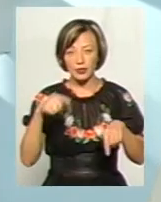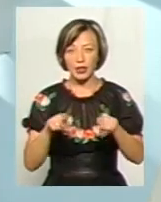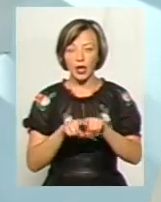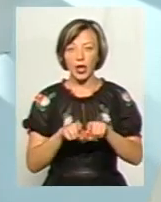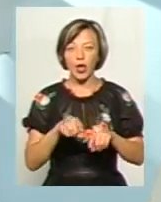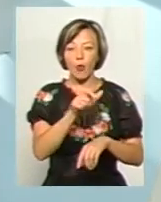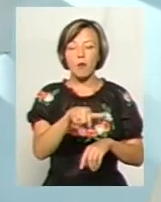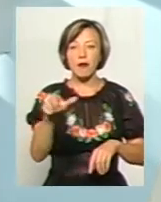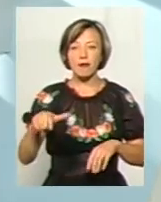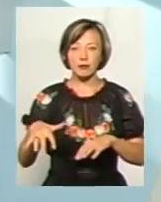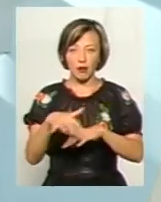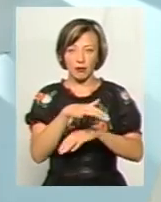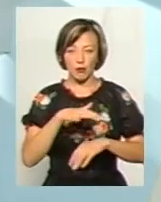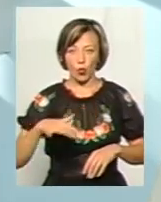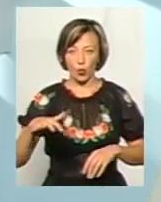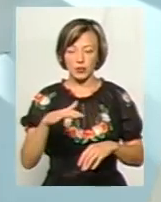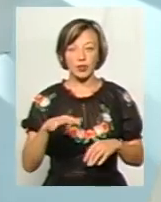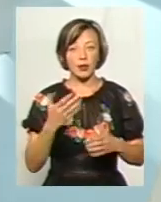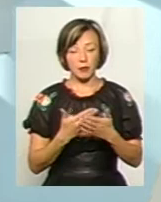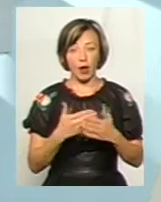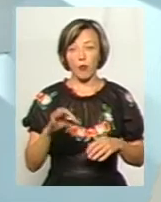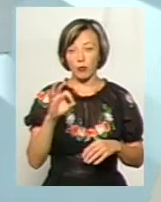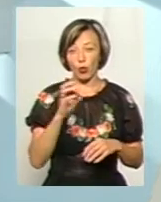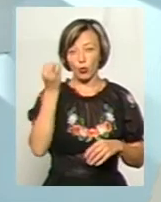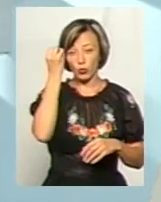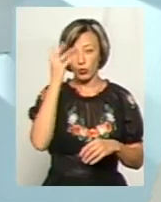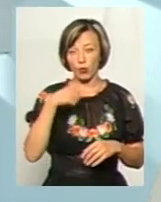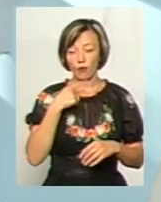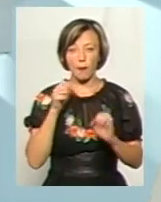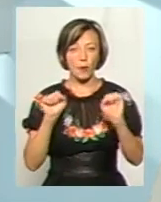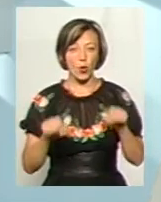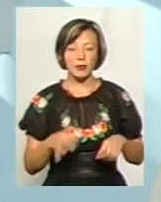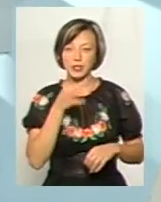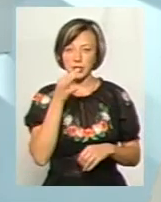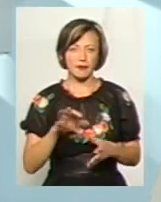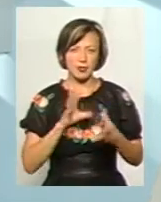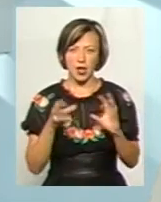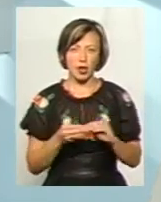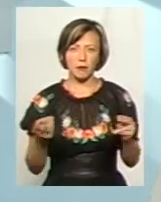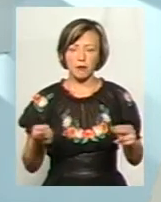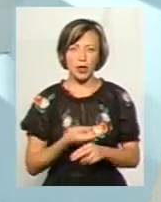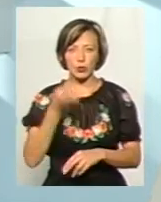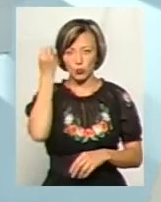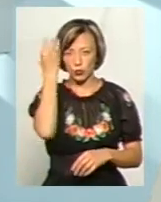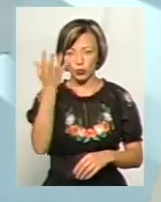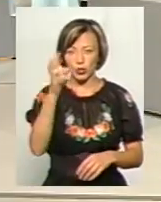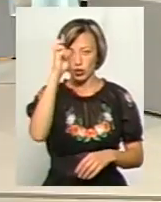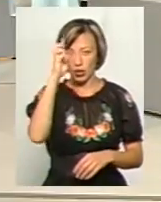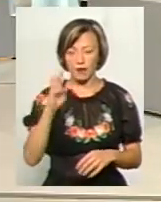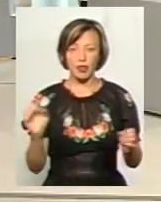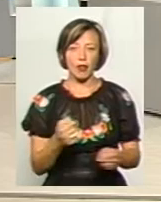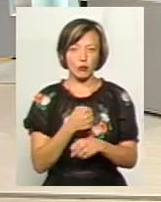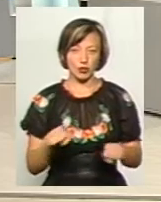простір насамперед. Коли ми сьогодні говоримо про культуру, ми можемо сказати взагалі, що без культури держава